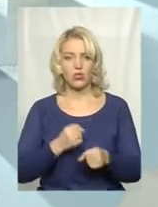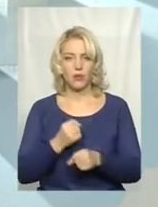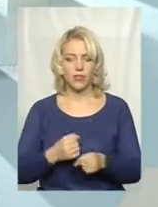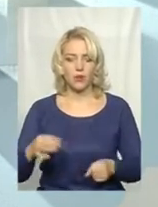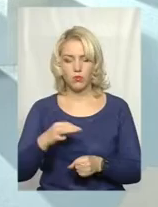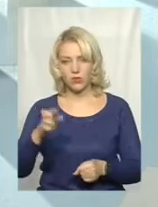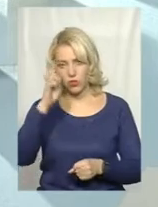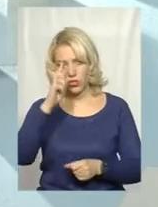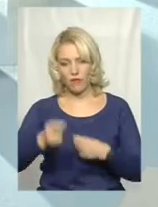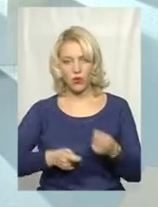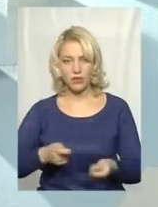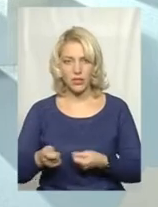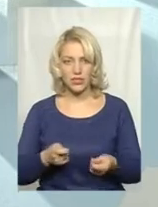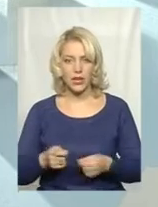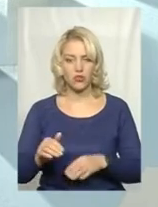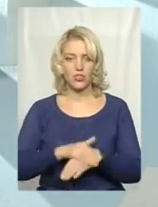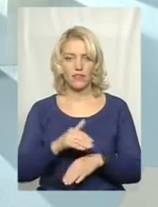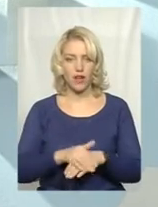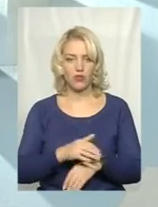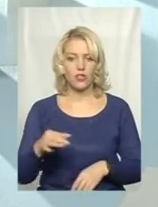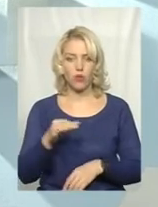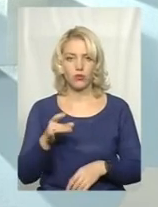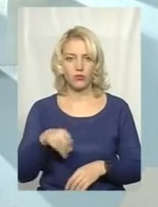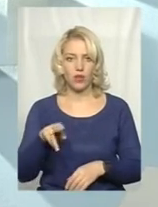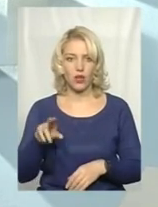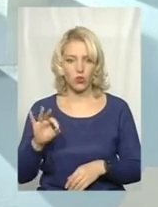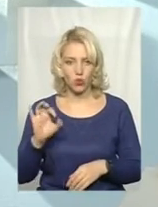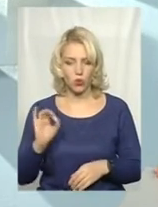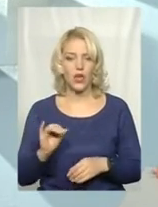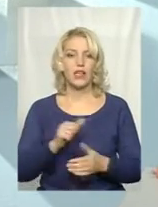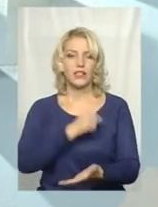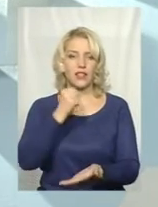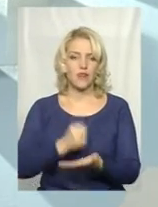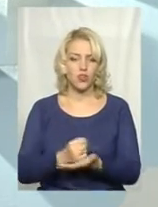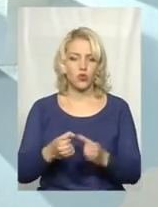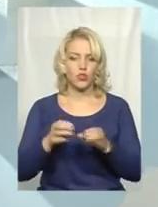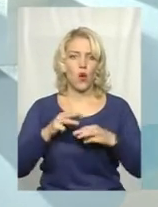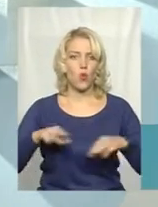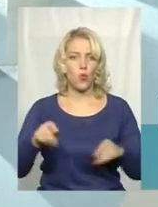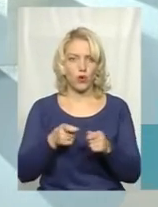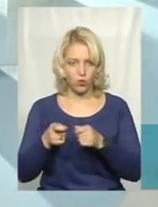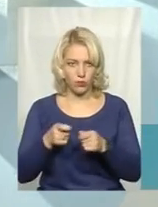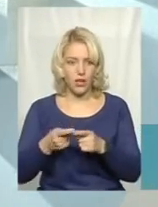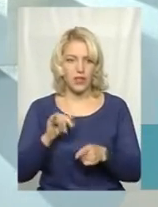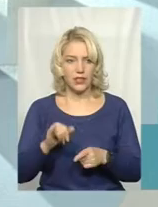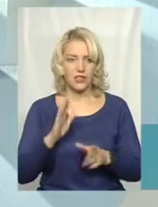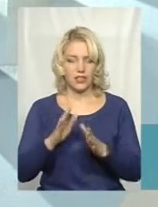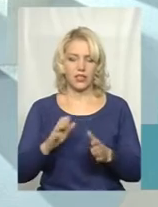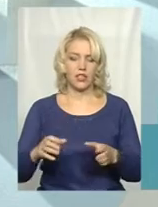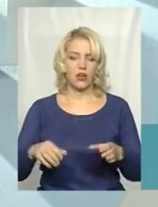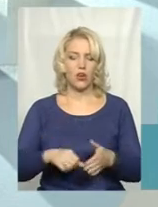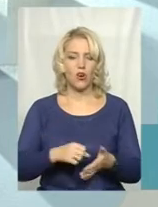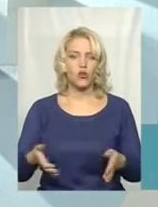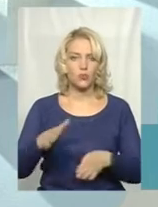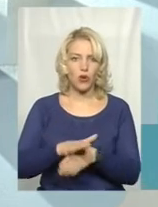обласною державною адміністрацією, схвалюється обласною радою і затверджується урядом, розпорядженням уряду. Тільки після розпорядження уряду він стає